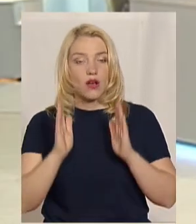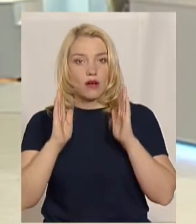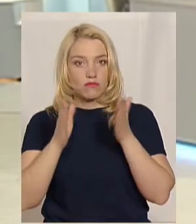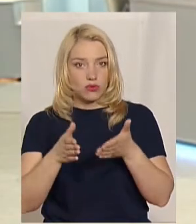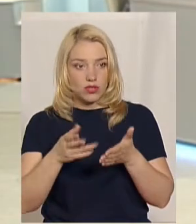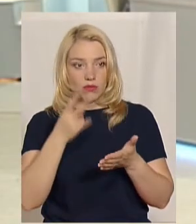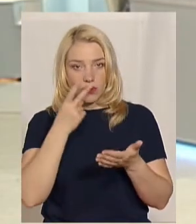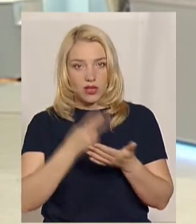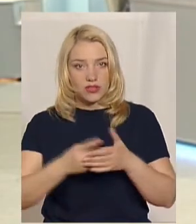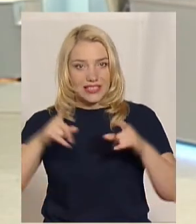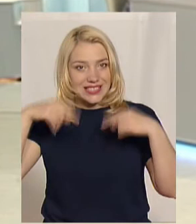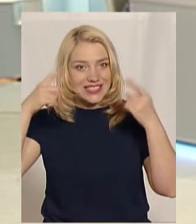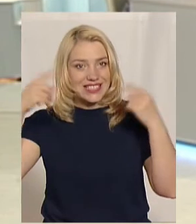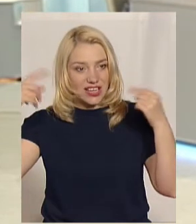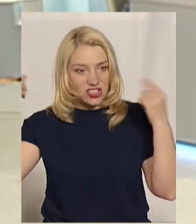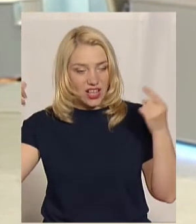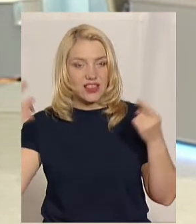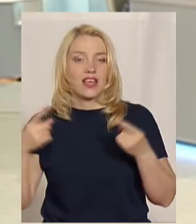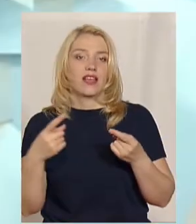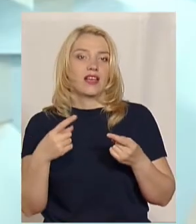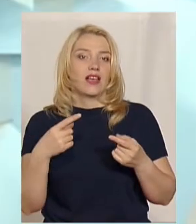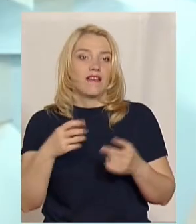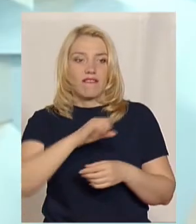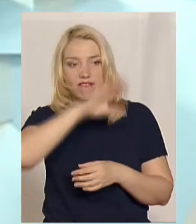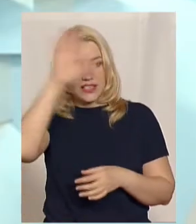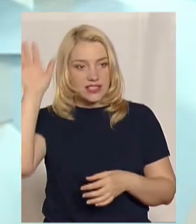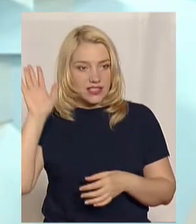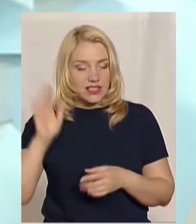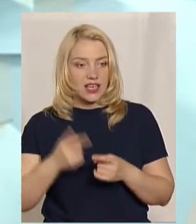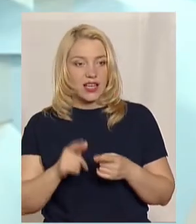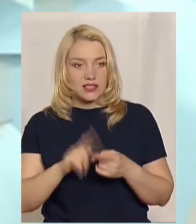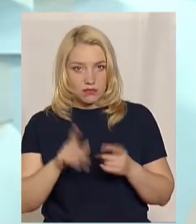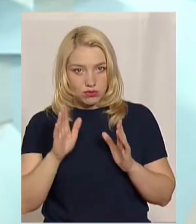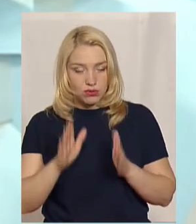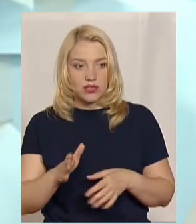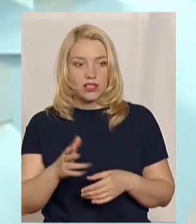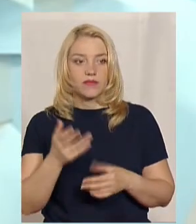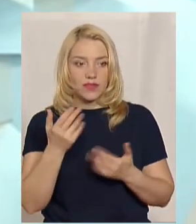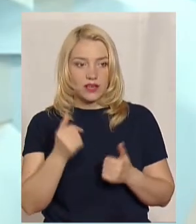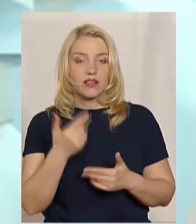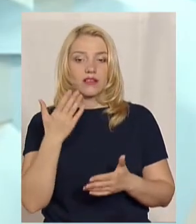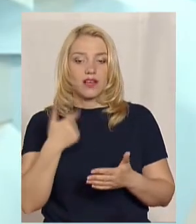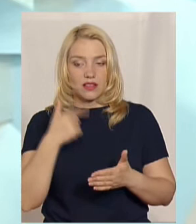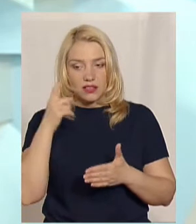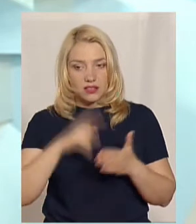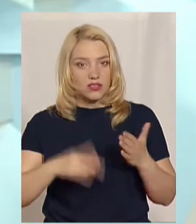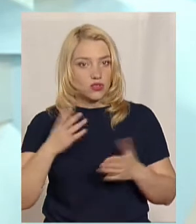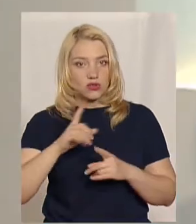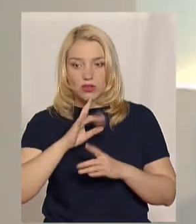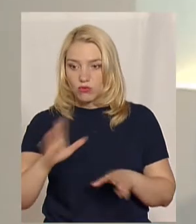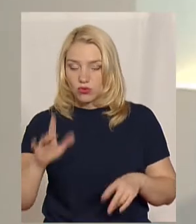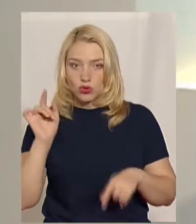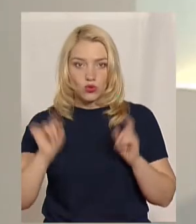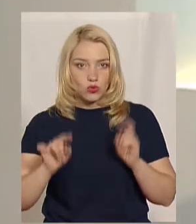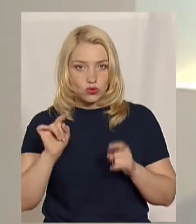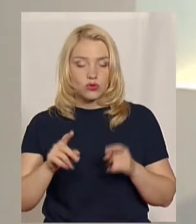Показуватимуть, скажімо, на весілля. Так. В парку, так? Це буде. Я надіюся, якщо не буде дощу, то покажемо знову. От розкажіть,